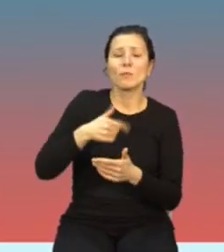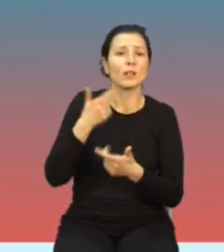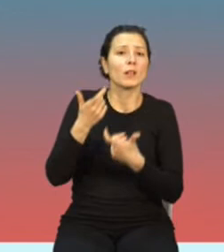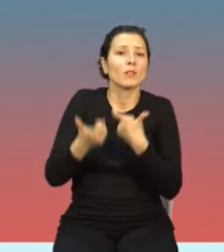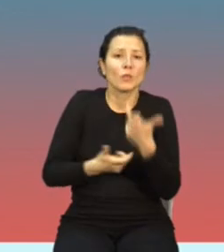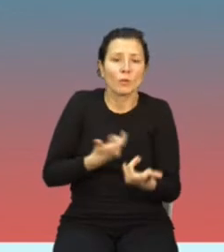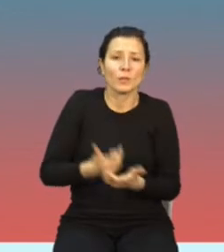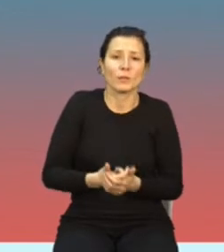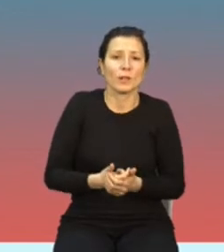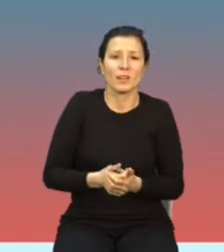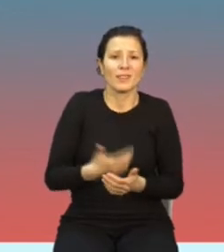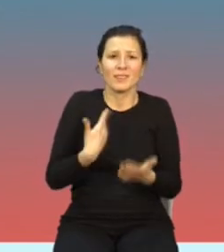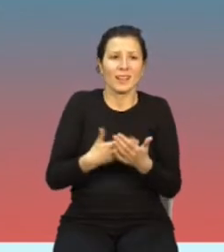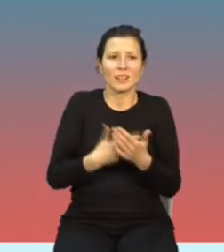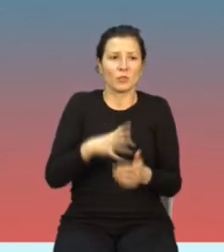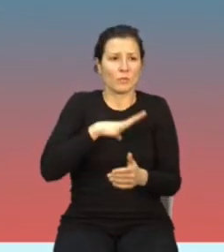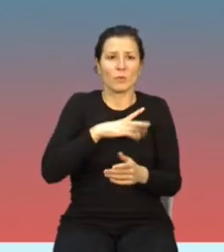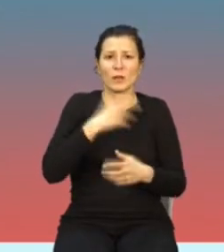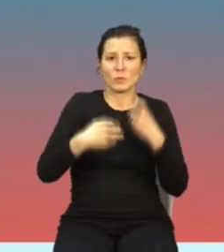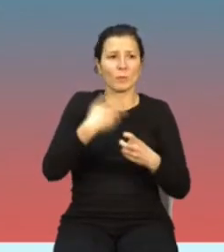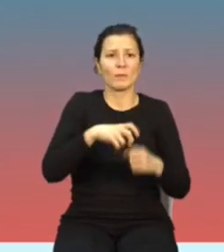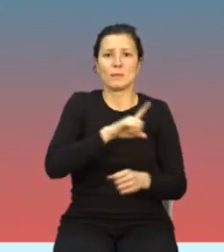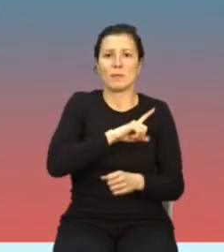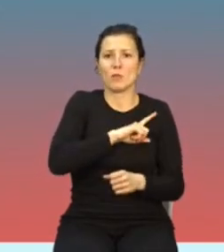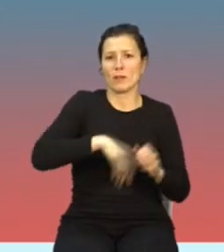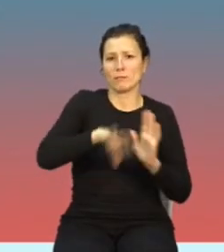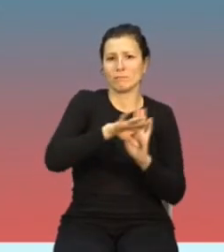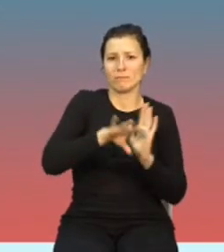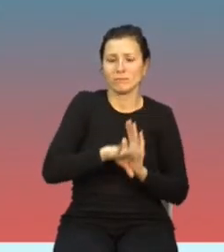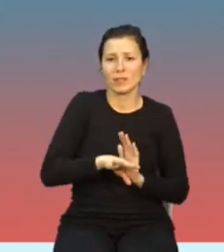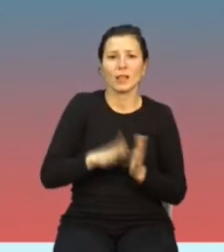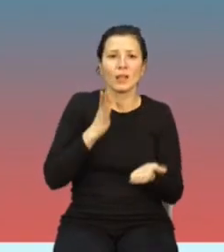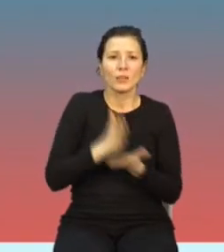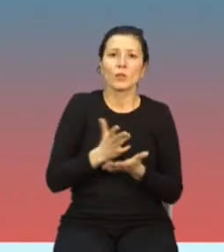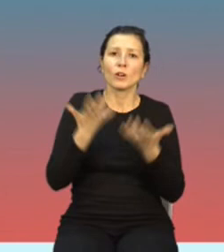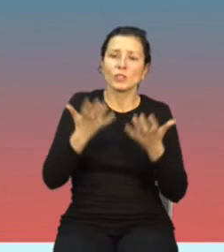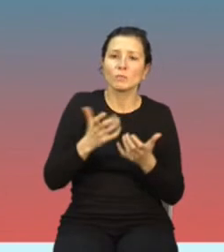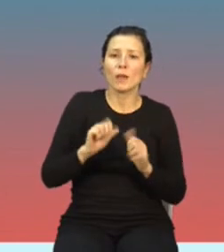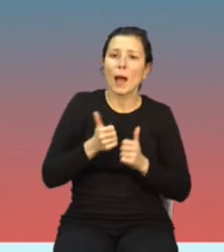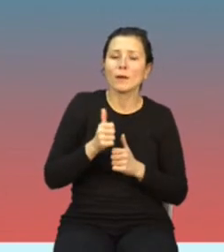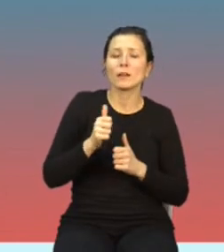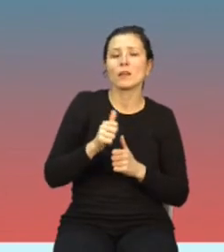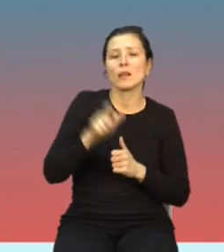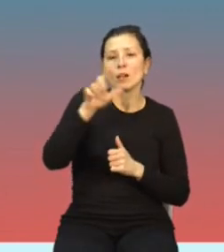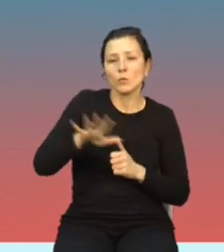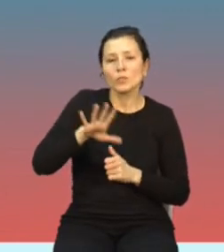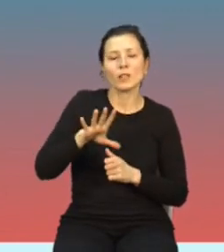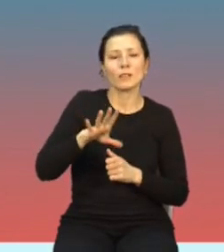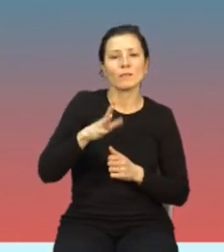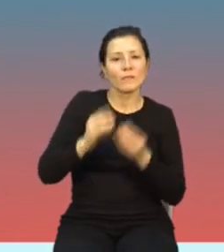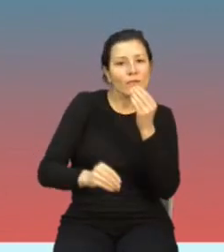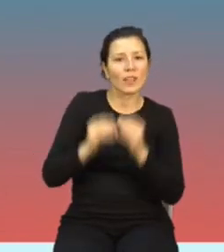problemy z przestrzeganiem zapisów, tylko chcieliśmy podnieść uczucie pewności opinii publicznej. Po prostu chcielibyśmy, bo